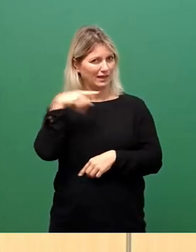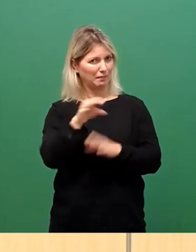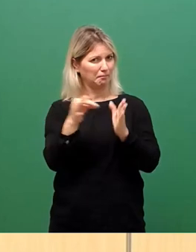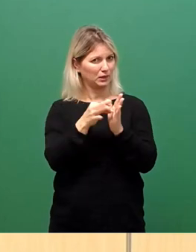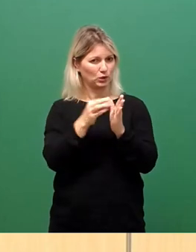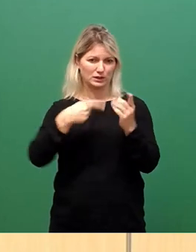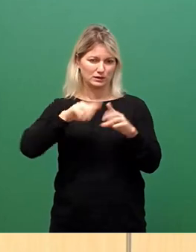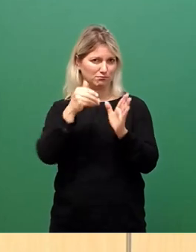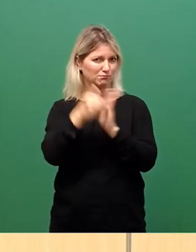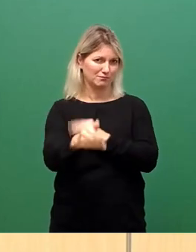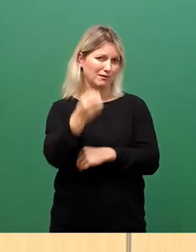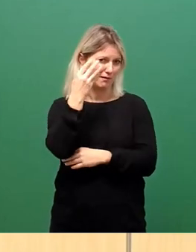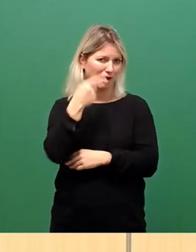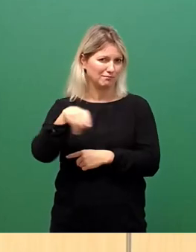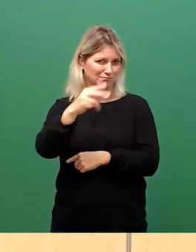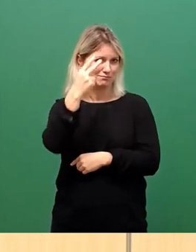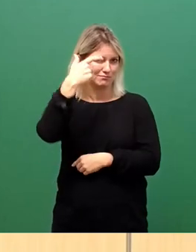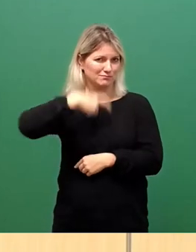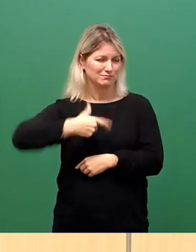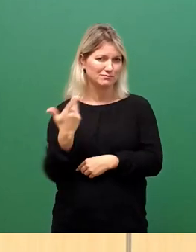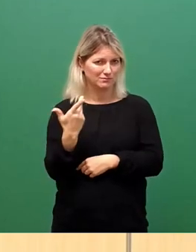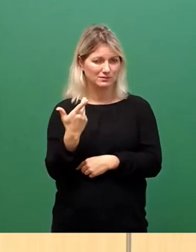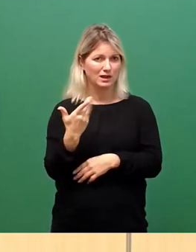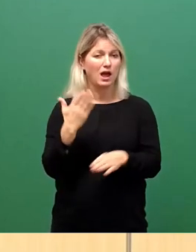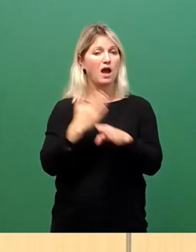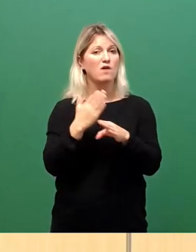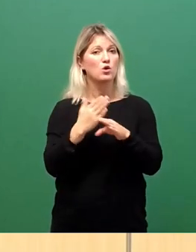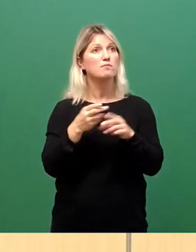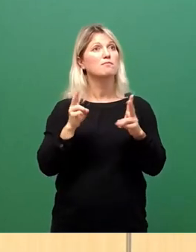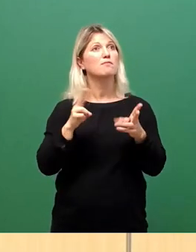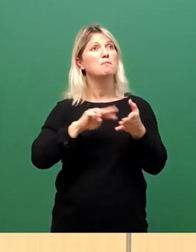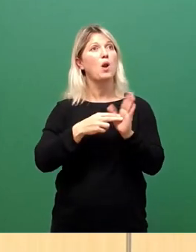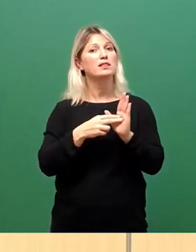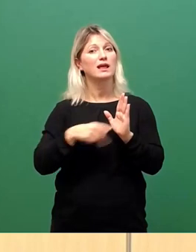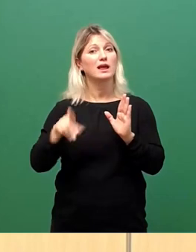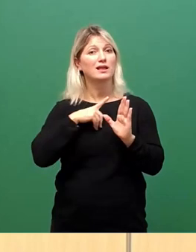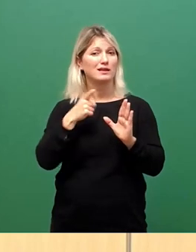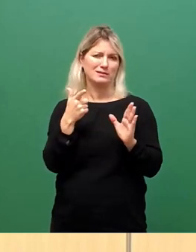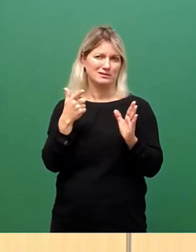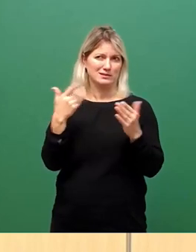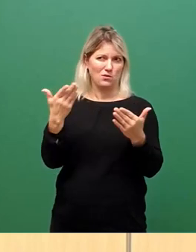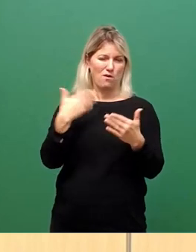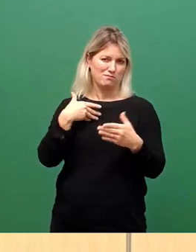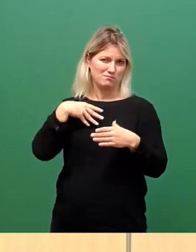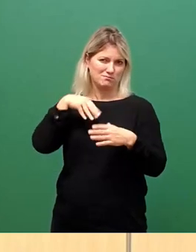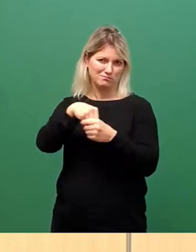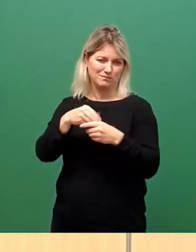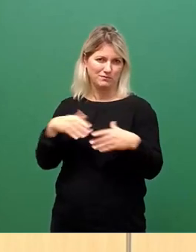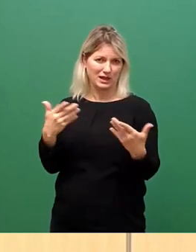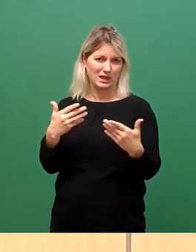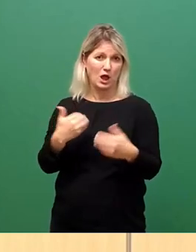Verständnis dafür haben, weil wir die grundsätzliche Politik nicht mittragen können. Und ich hoffe, sie schließen sich uns an.